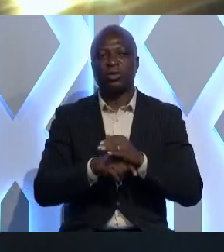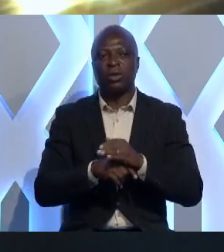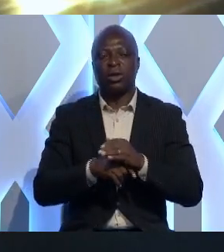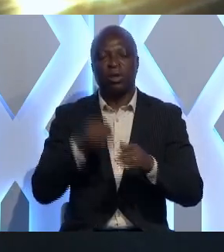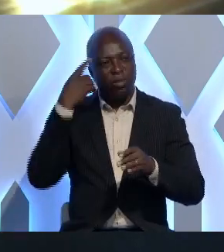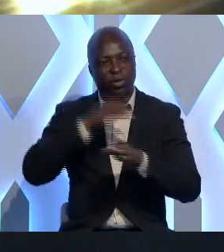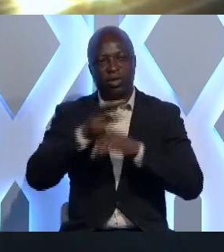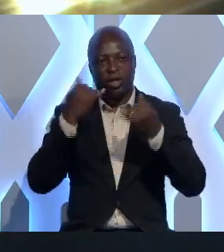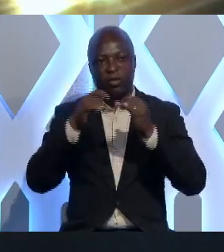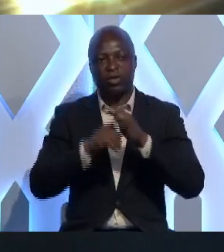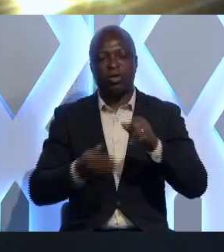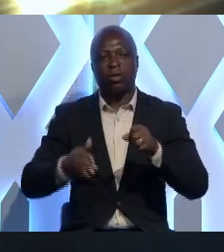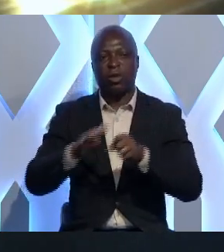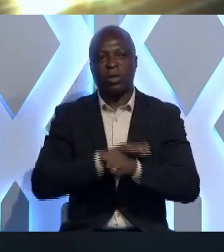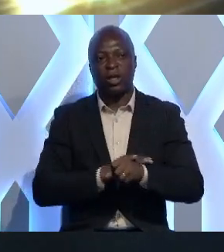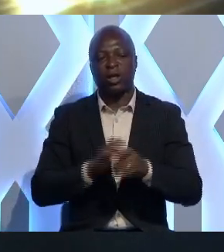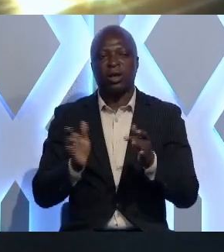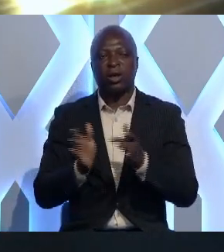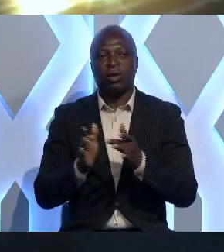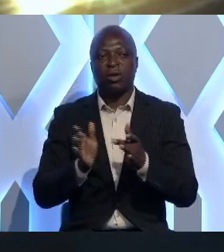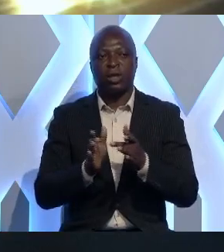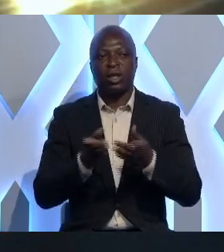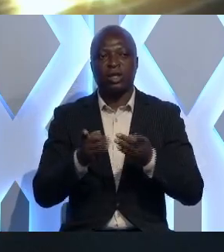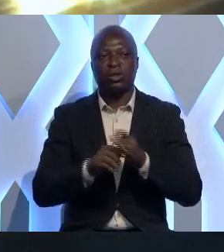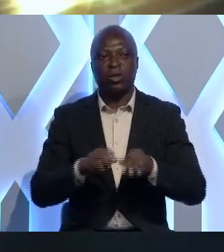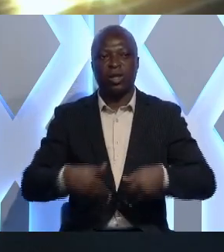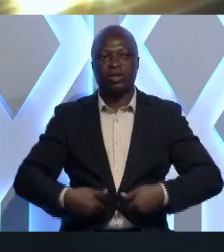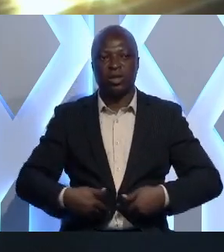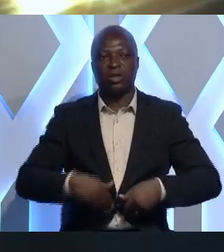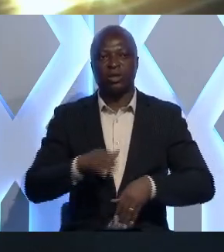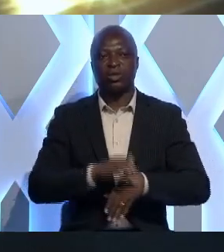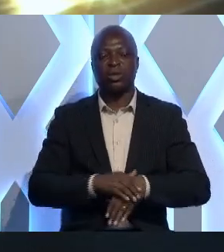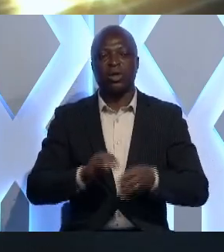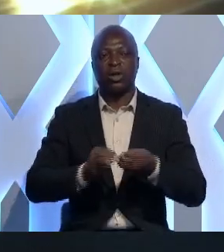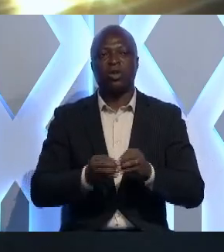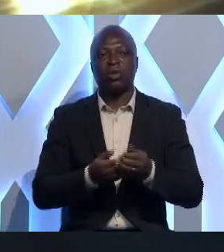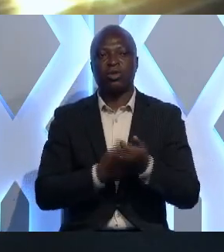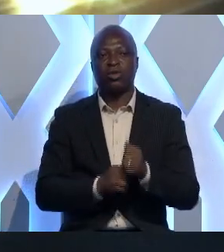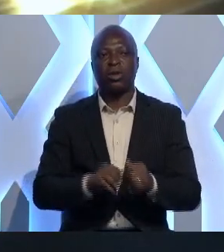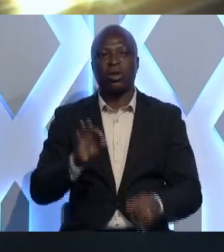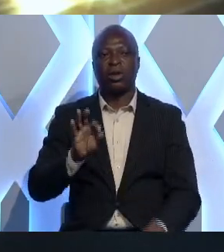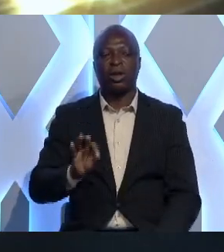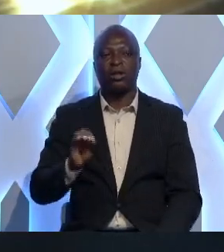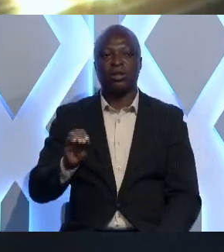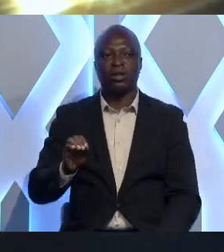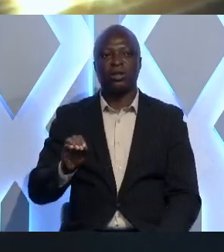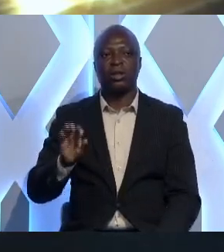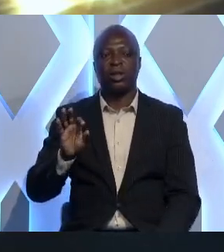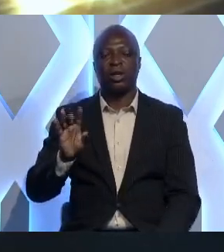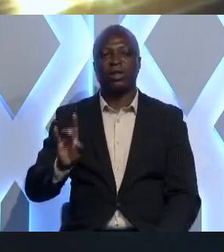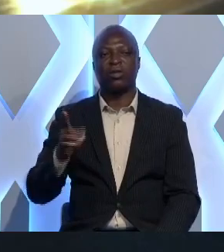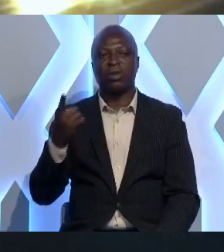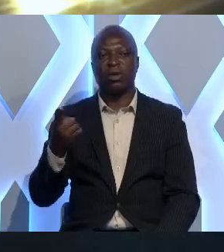Pour toute information complémentaire, contactez la Direction de la Jeunesse sur les numéros suivants le 90, 81,